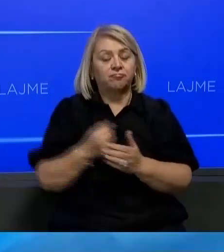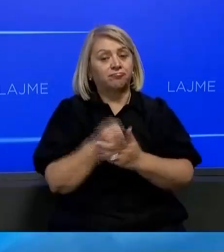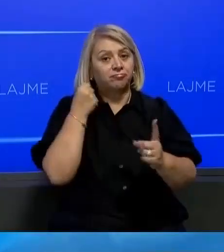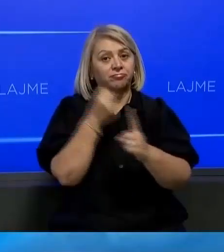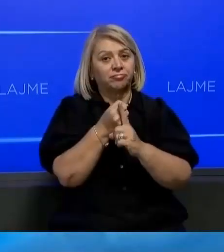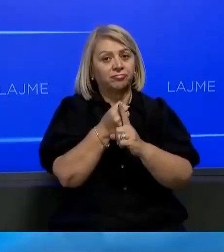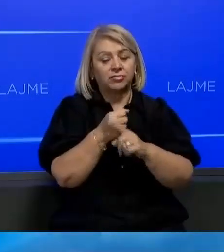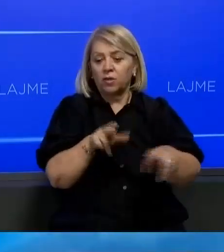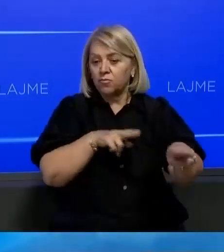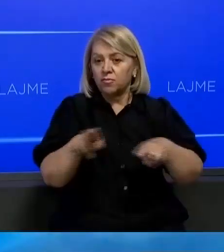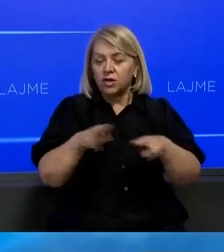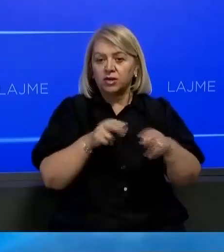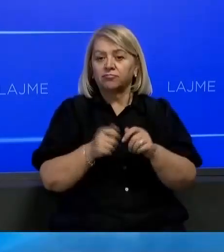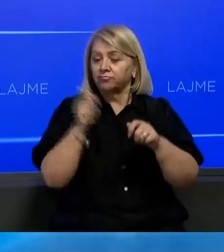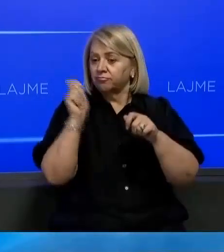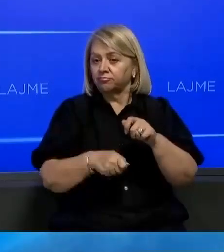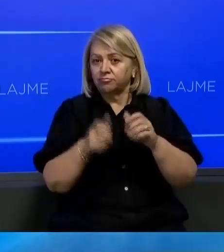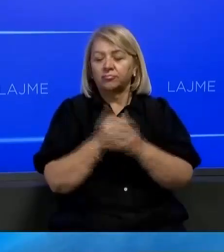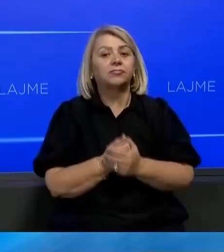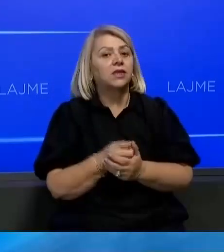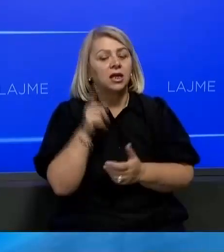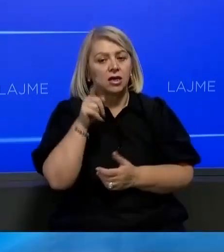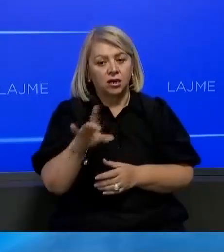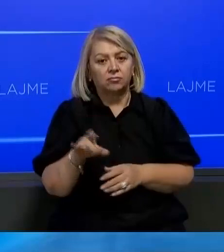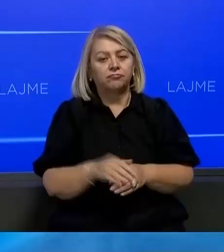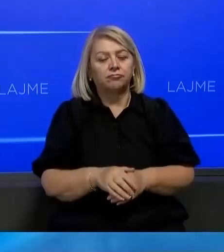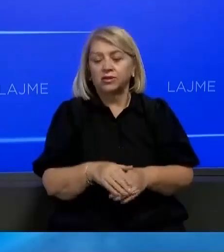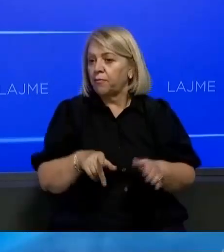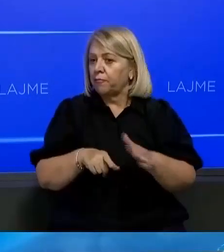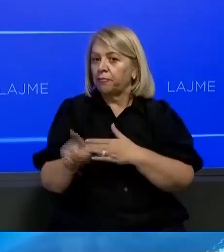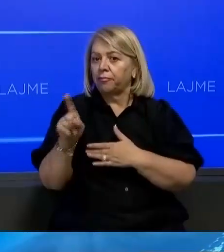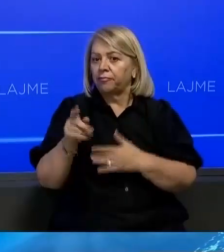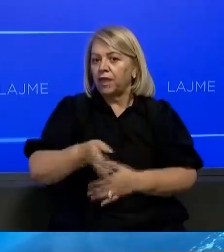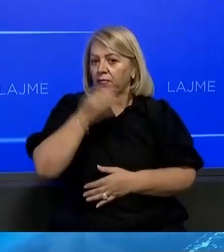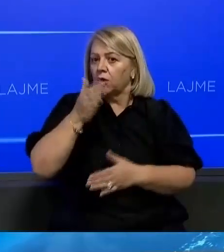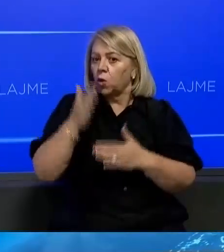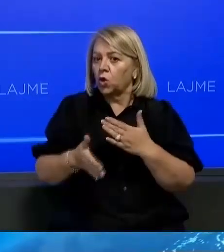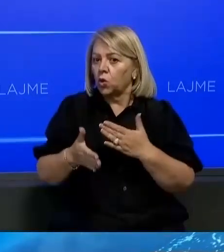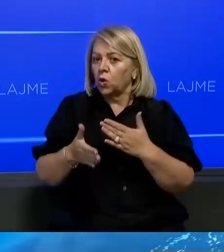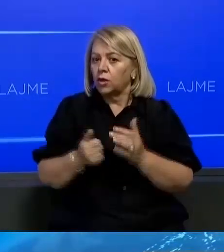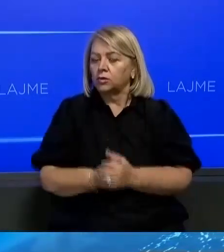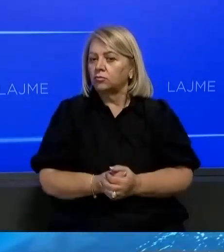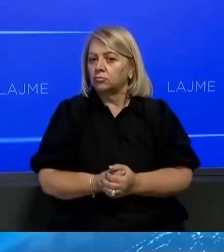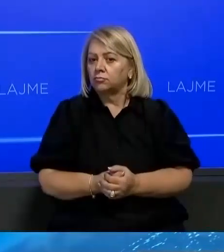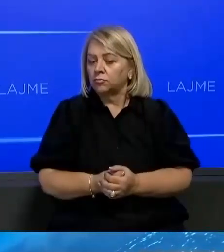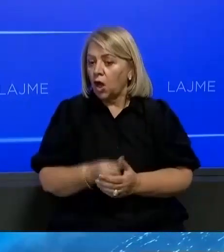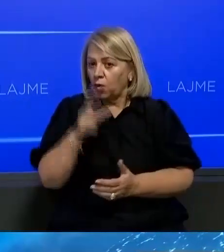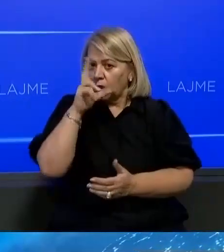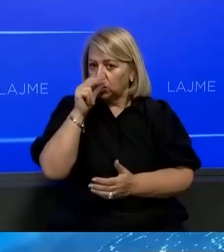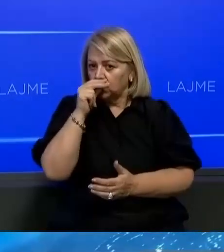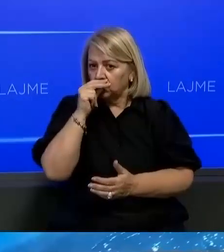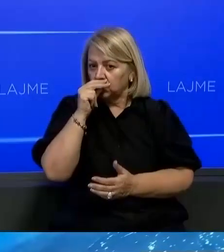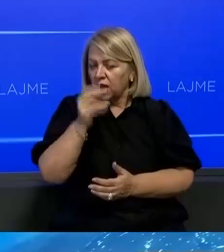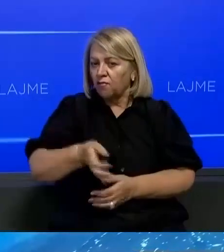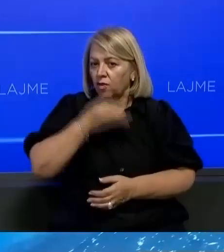makin e cila është lërguar me njëherë nga vendin gjarjes, kështu ishte informacion i fundit. A ka rritur policia, a ka